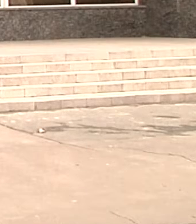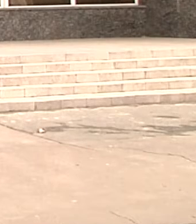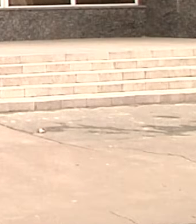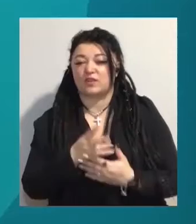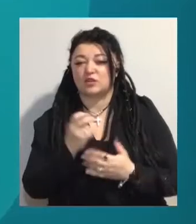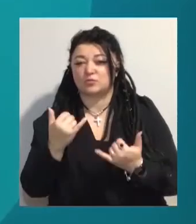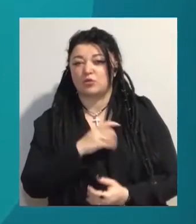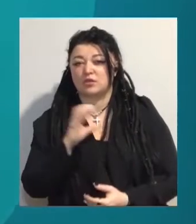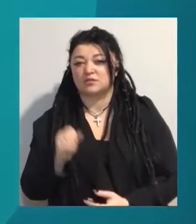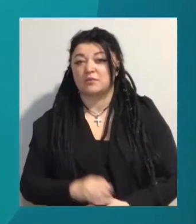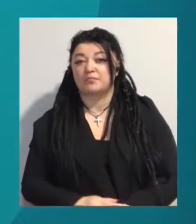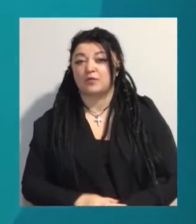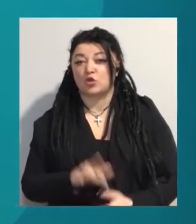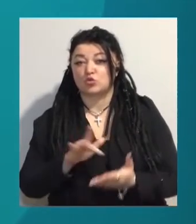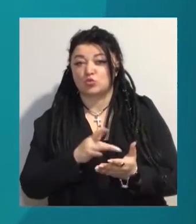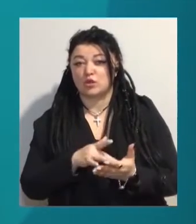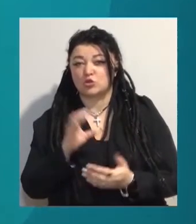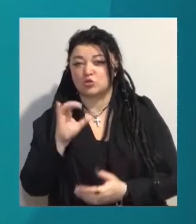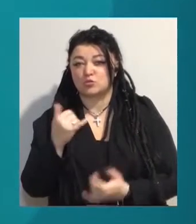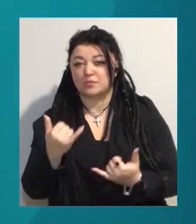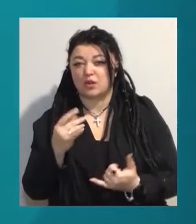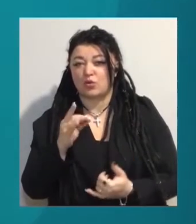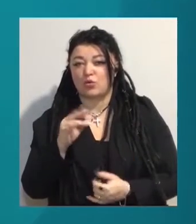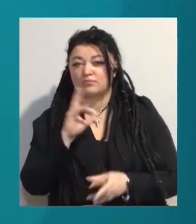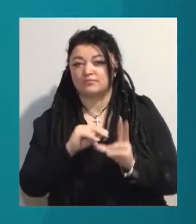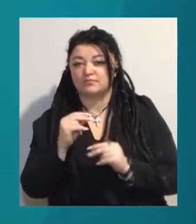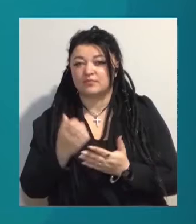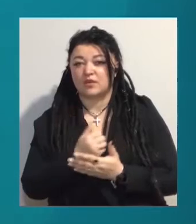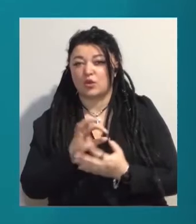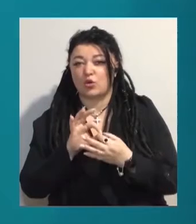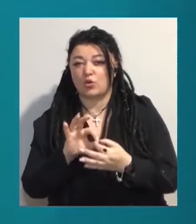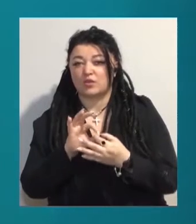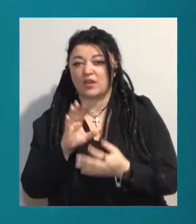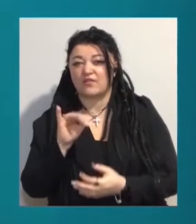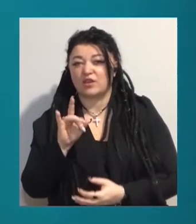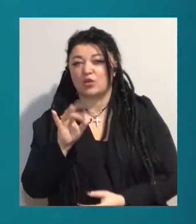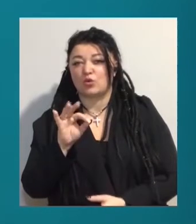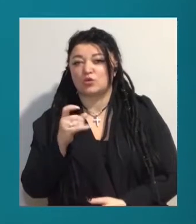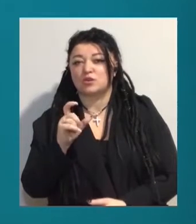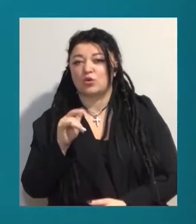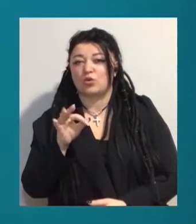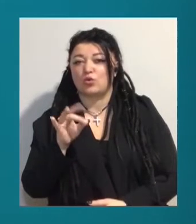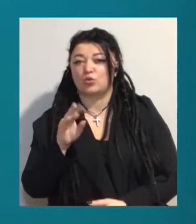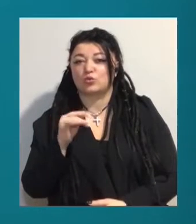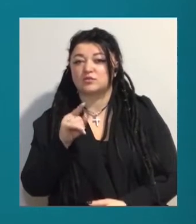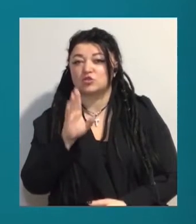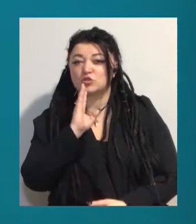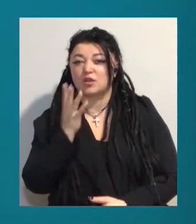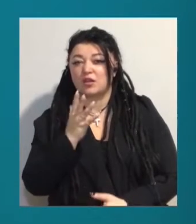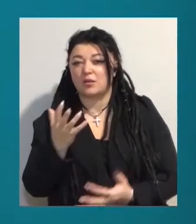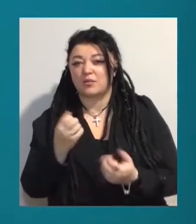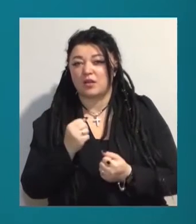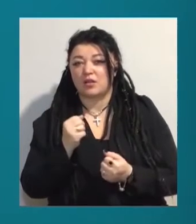слідування справи. Журналісти Суспільного намагаються знайти контакти вірус Городнюк, іншої жінки, яка брала участь у сутичці,